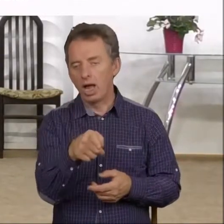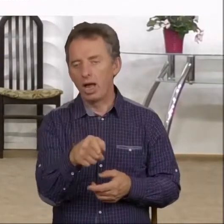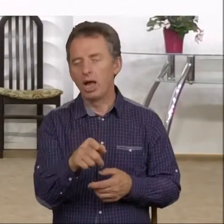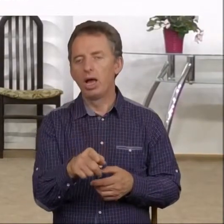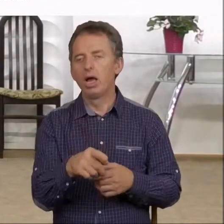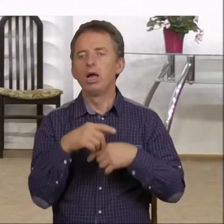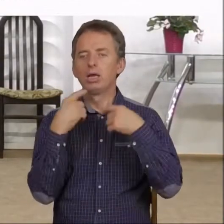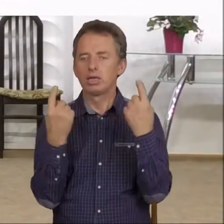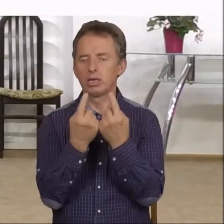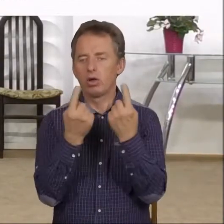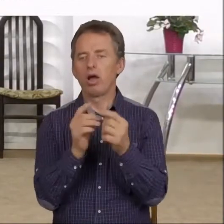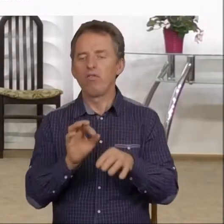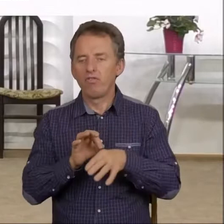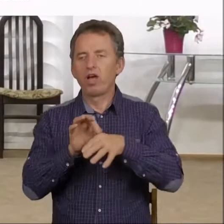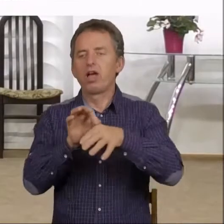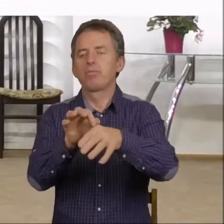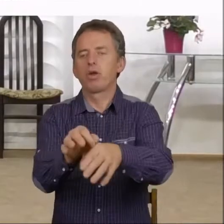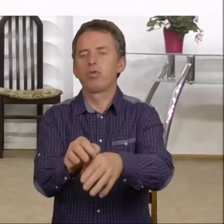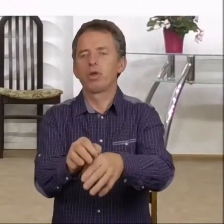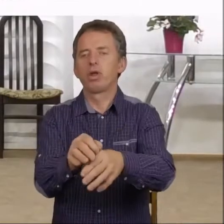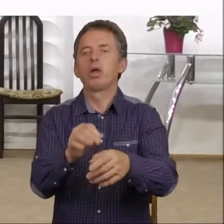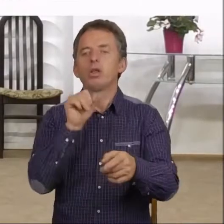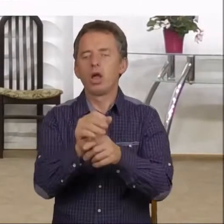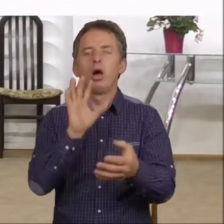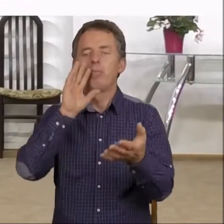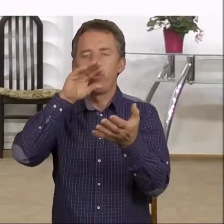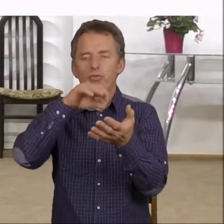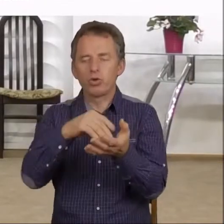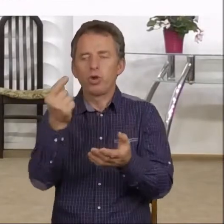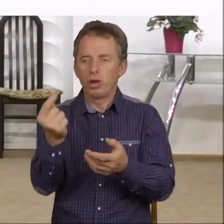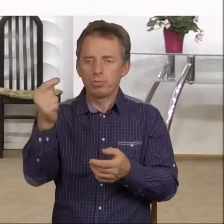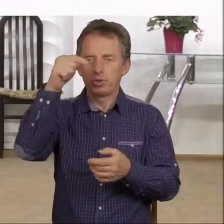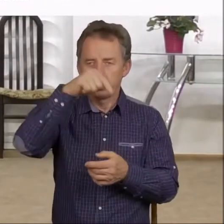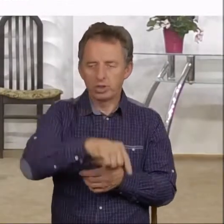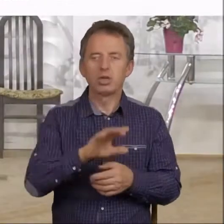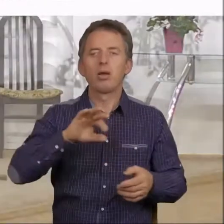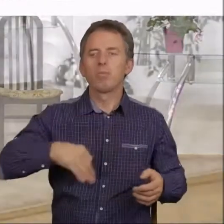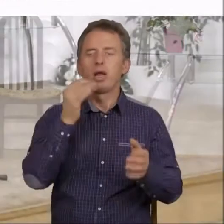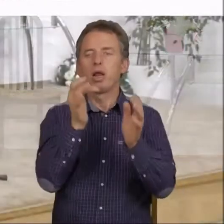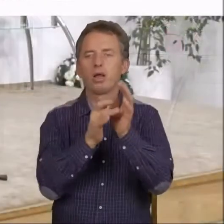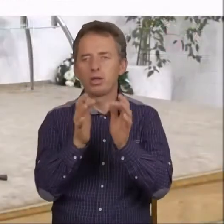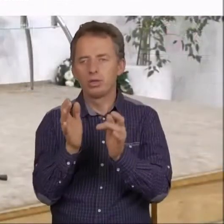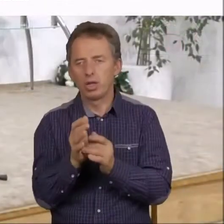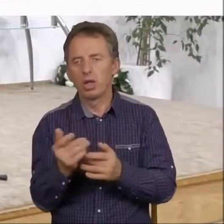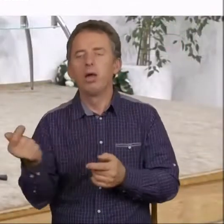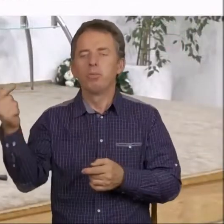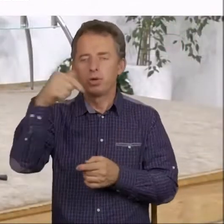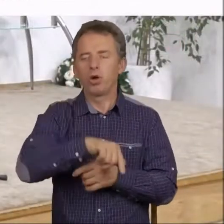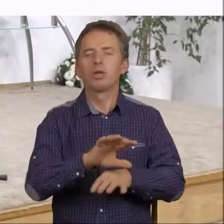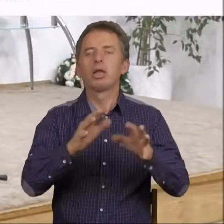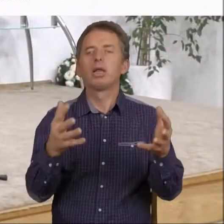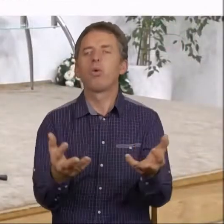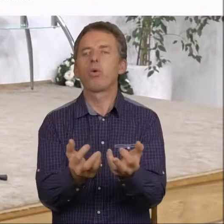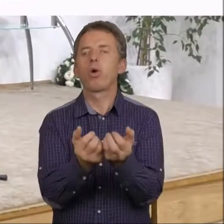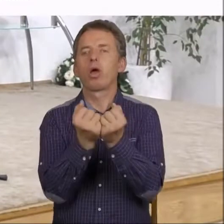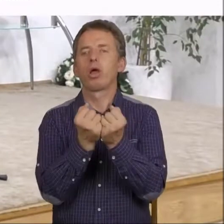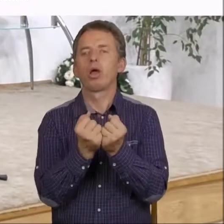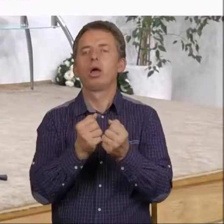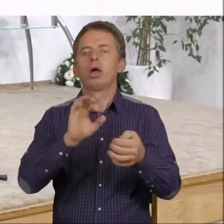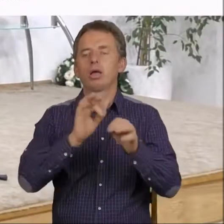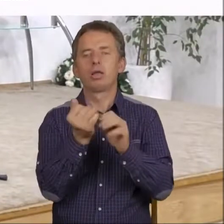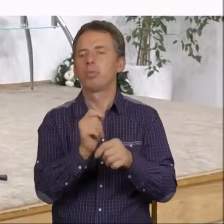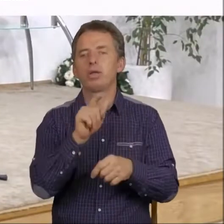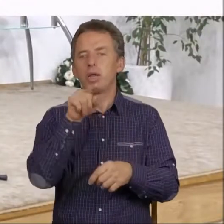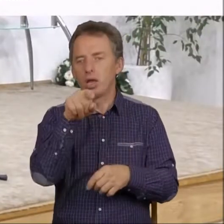doprowadza nas w końcu do powtórnego przyjścia Pana Jezusa, który przybywa z ratunkiem. Bo gdyby nie, to